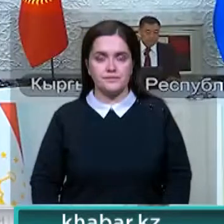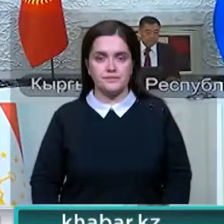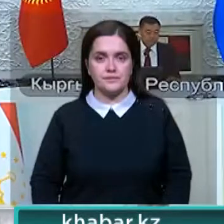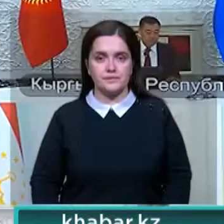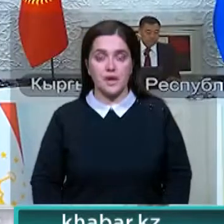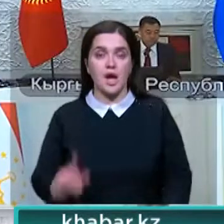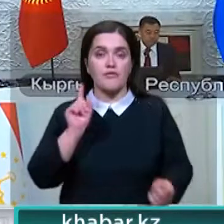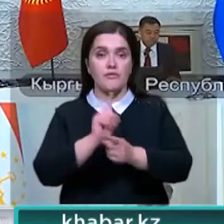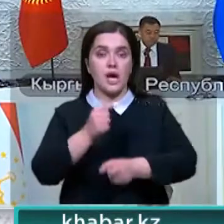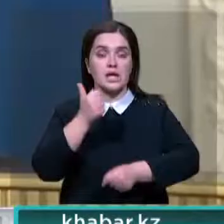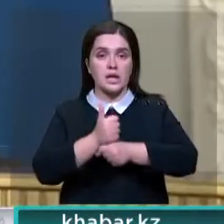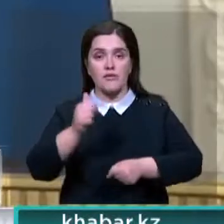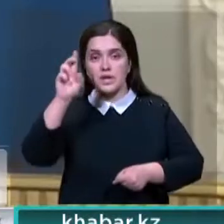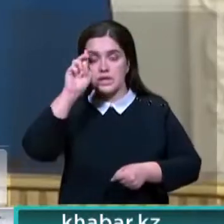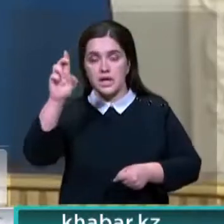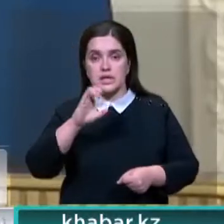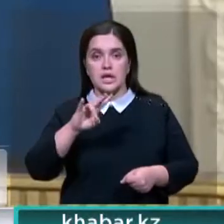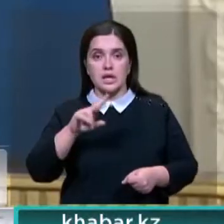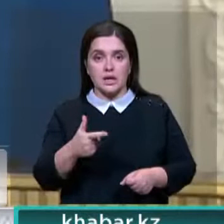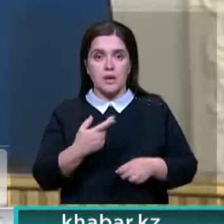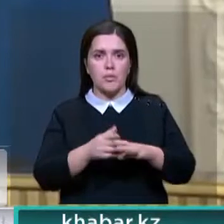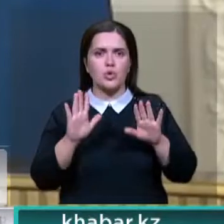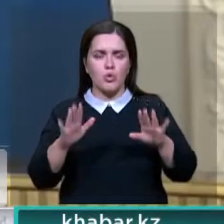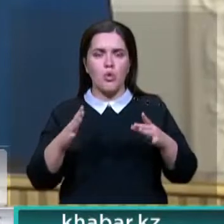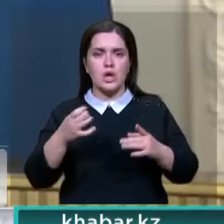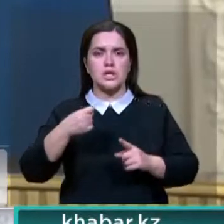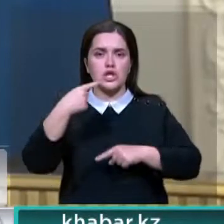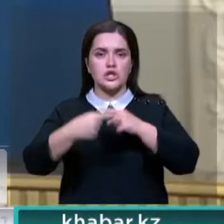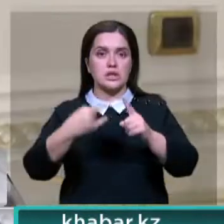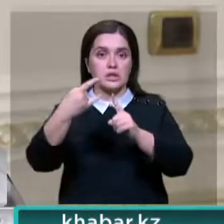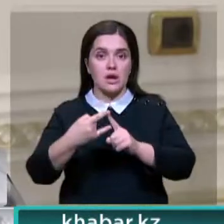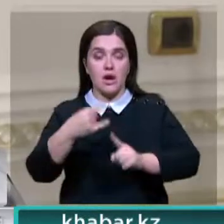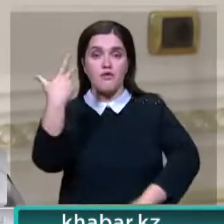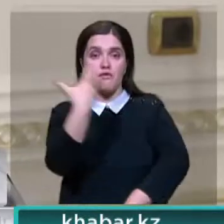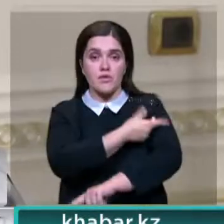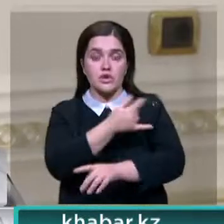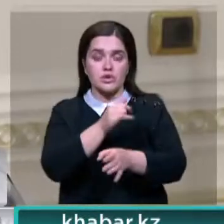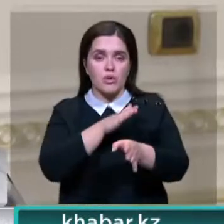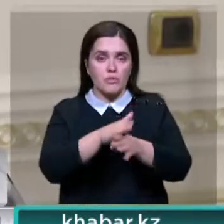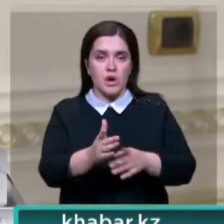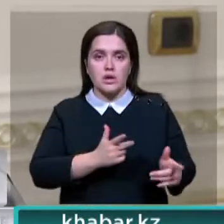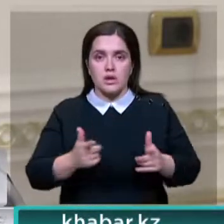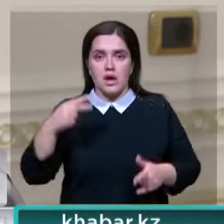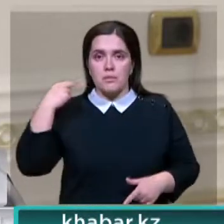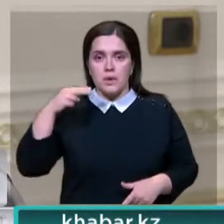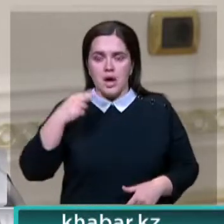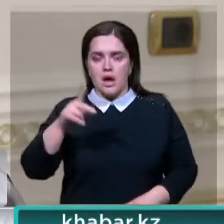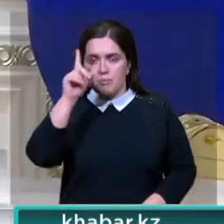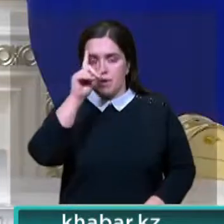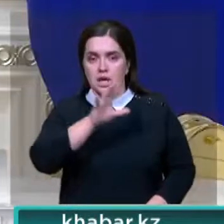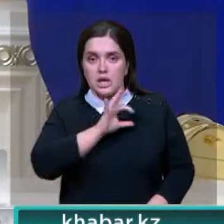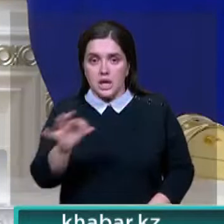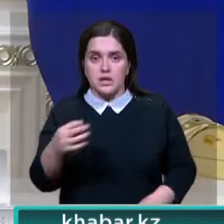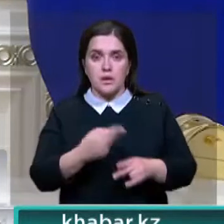Встретились главы стран СНГ в очередной раз лишь на экране. Несмотря на то, что вакцинация сейчас идет полным ходом, президенты прекрасно понимают.